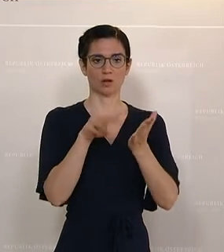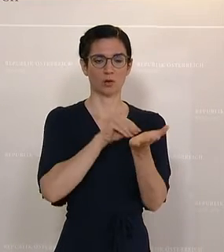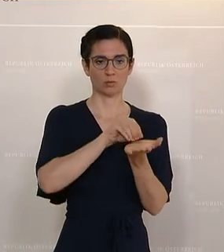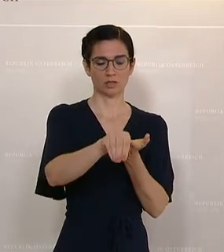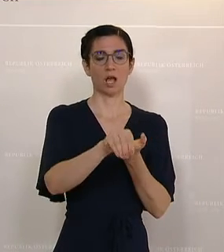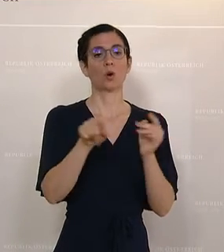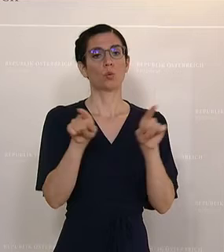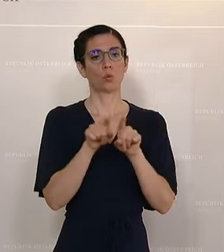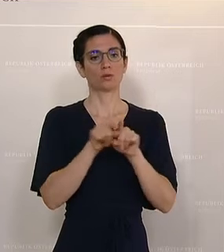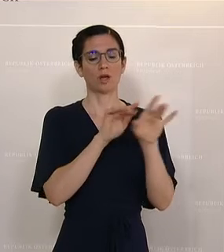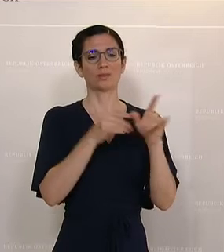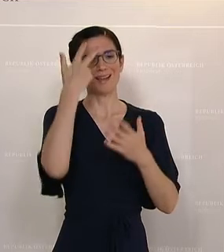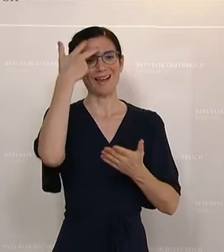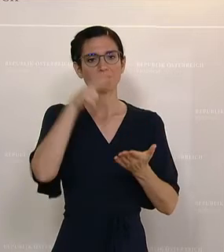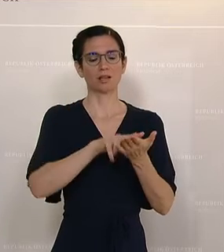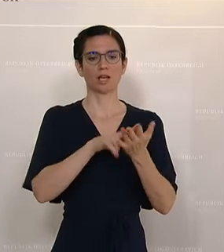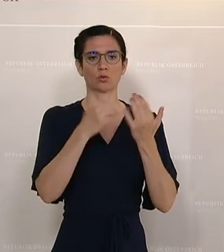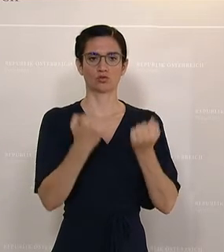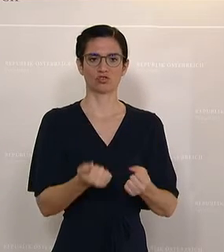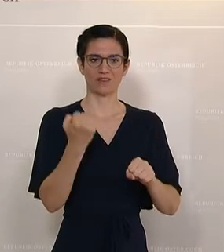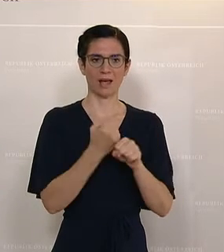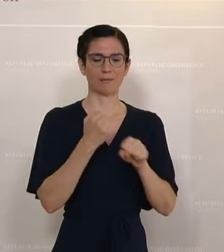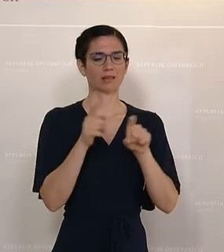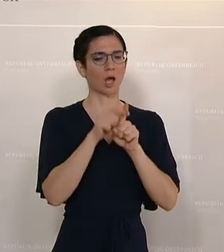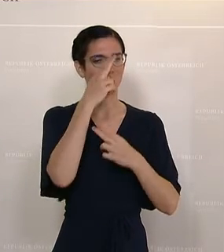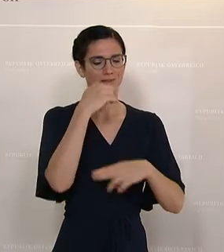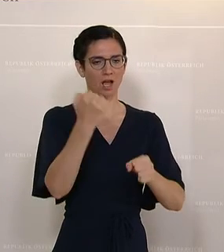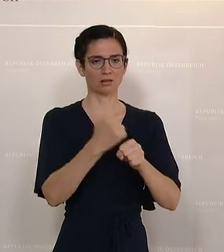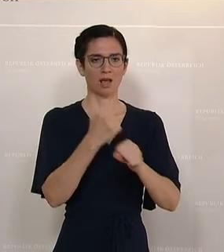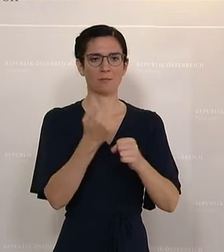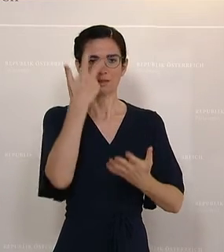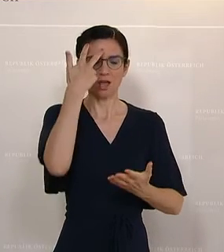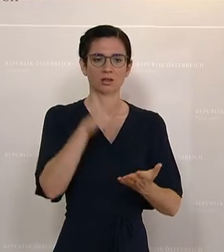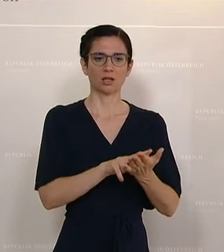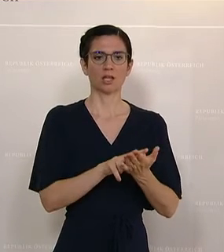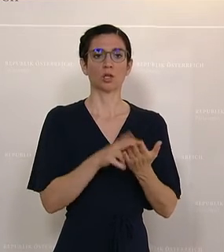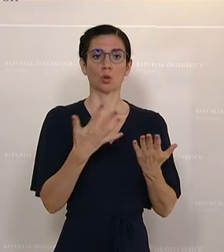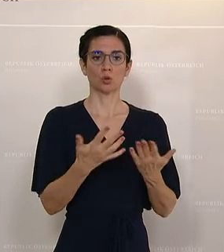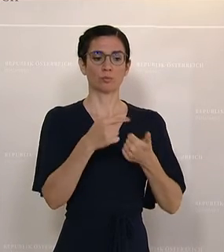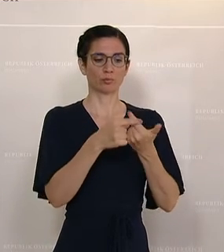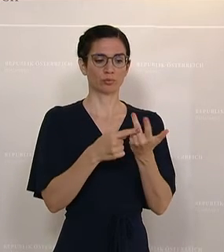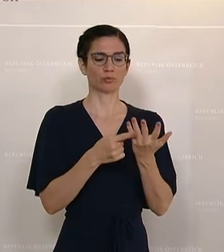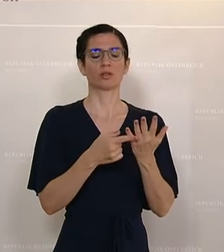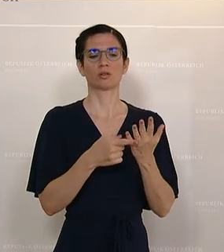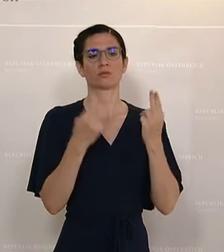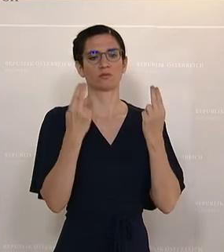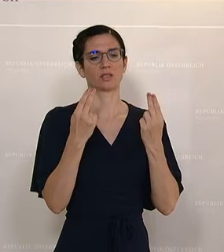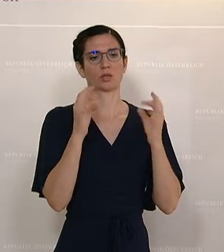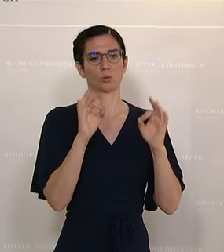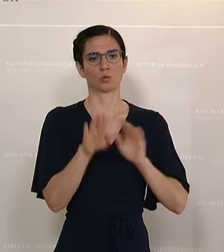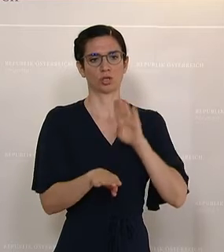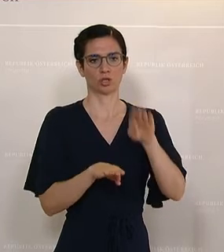Anerkennung der Schwerarbeit, auch in der Nacht. Das ist ein Schritt, der notwendig war und der wirkt auch.